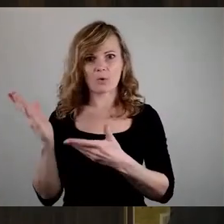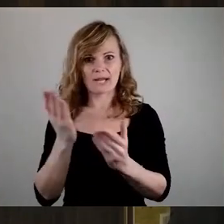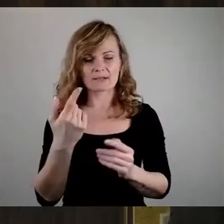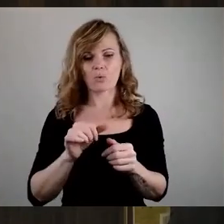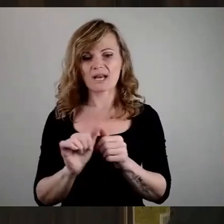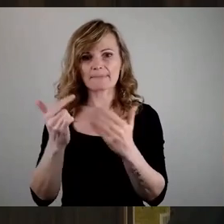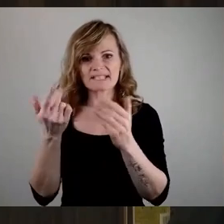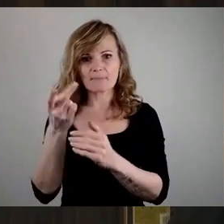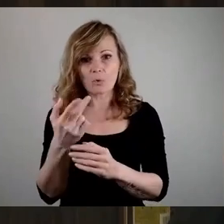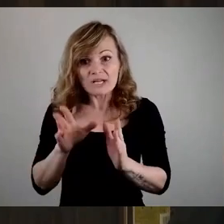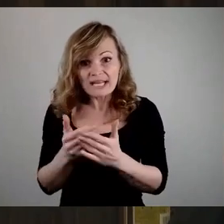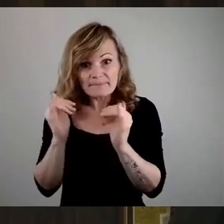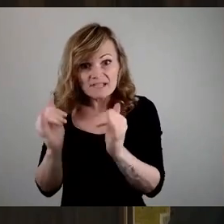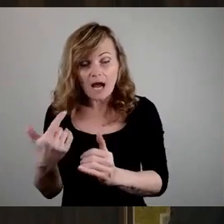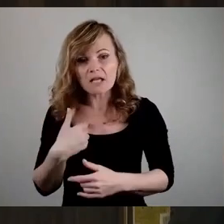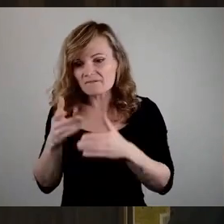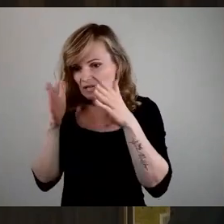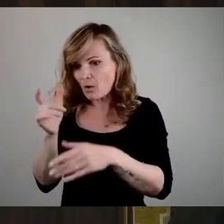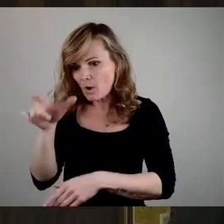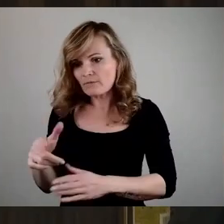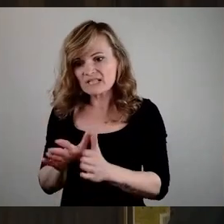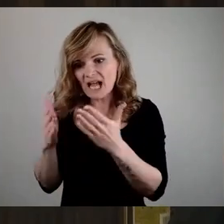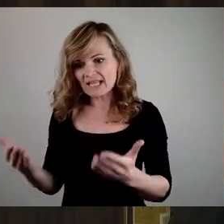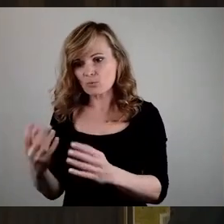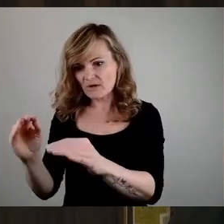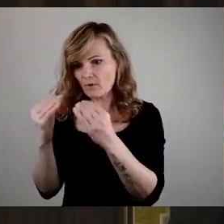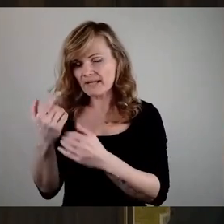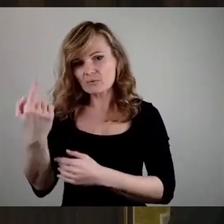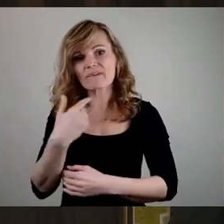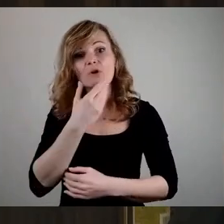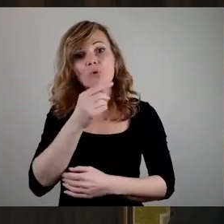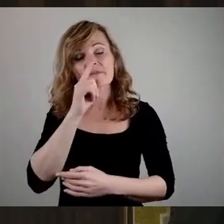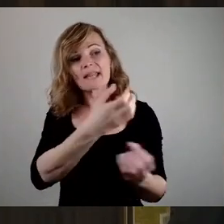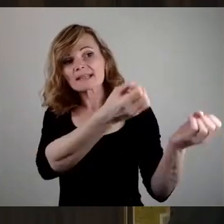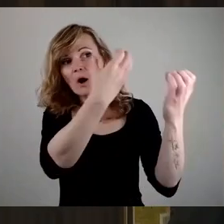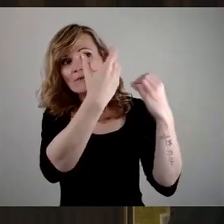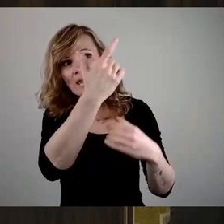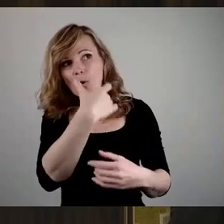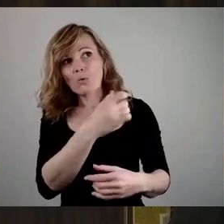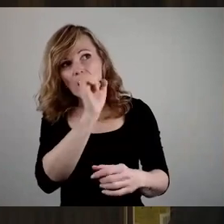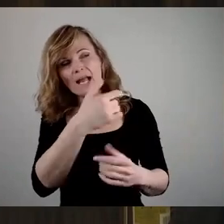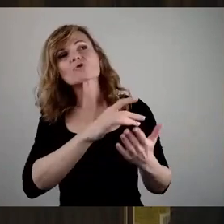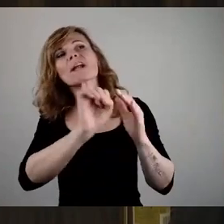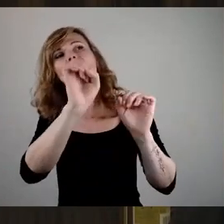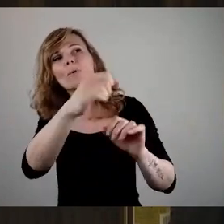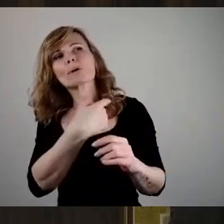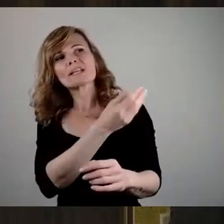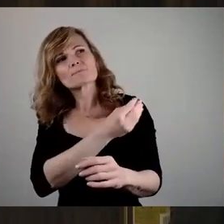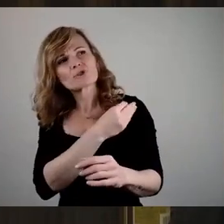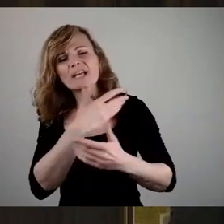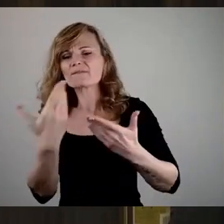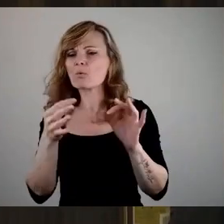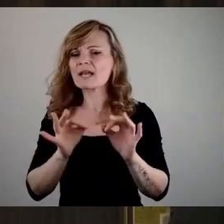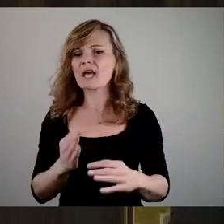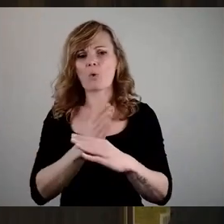wirklich gibt. Ich verlasse mich auf die Zeitungsinformation. Es wäre schön, wenn Sie da Aufklärung schaffen, Herr Bürgermeister, und so schnell wie möglich vielleicht uns sagen, wo denn jetzt die Preise